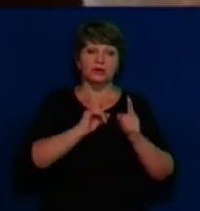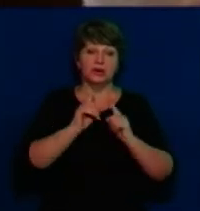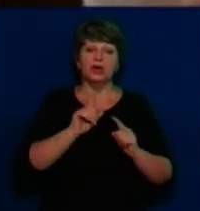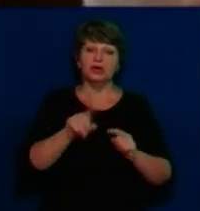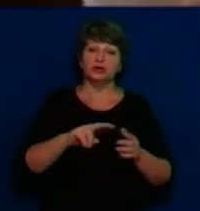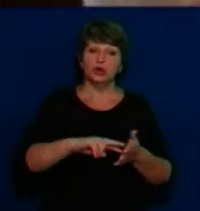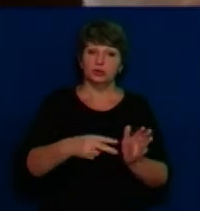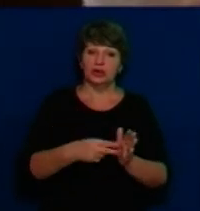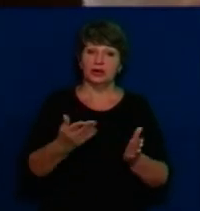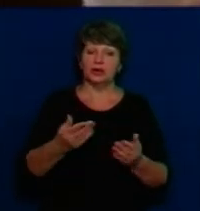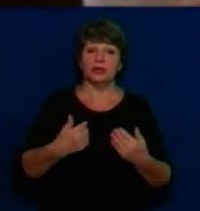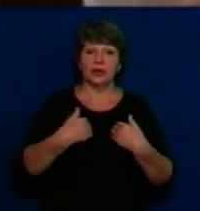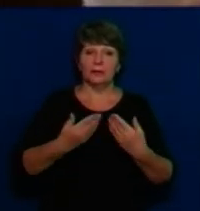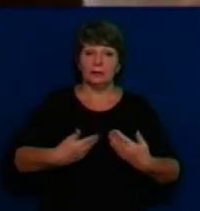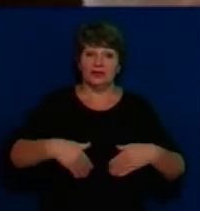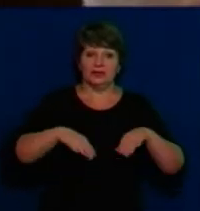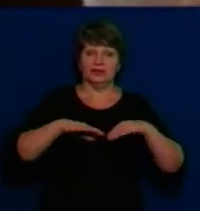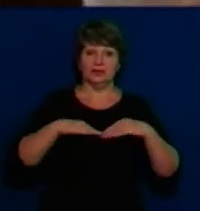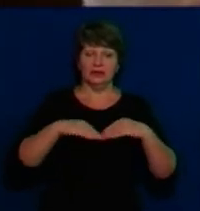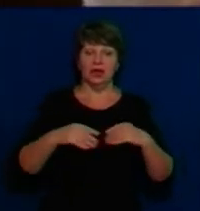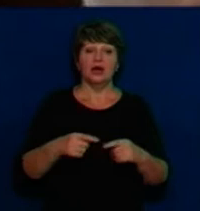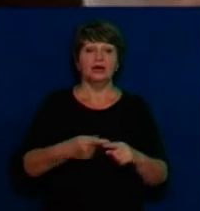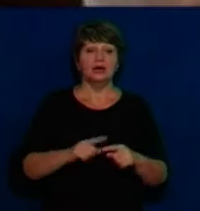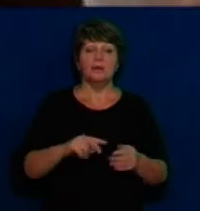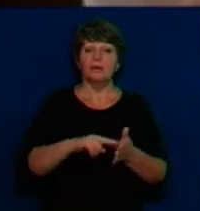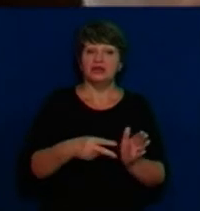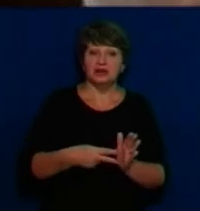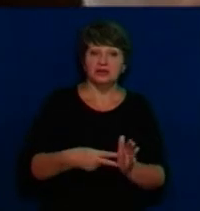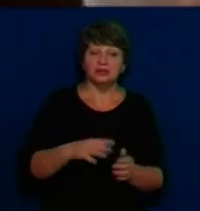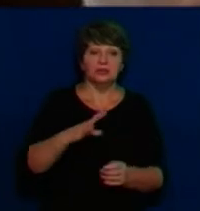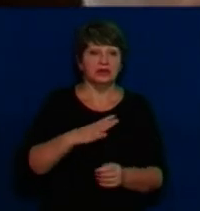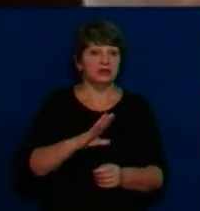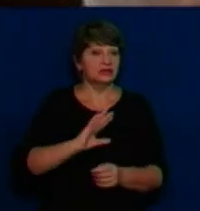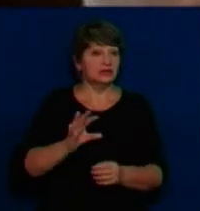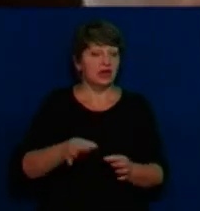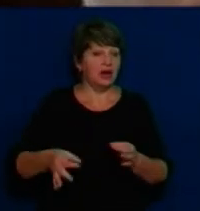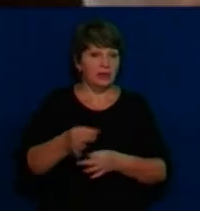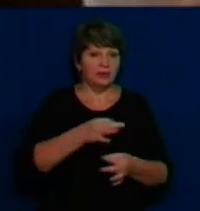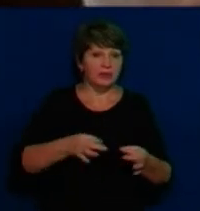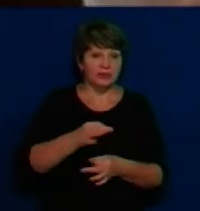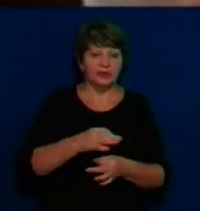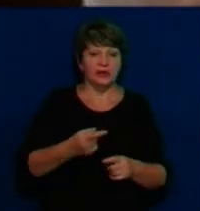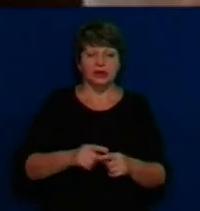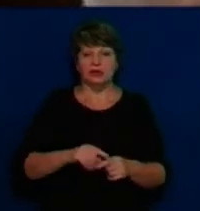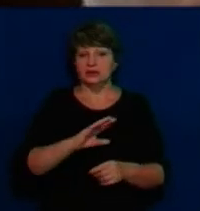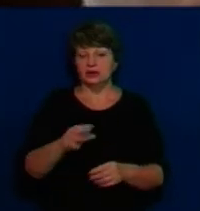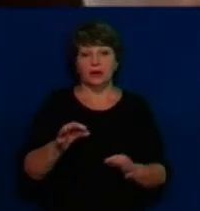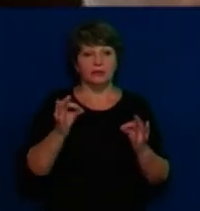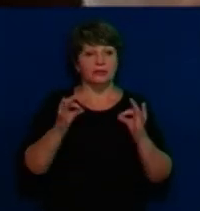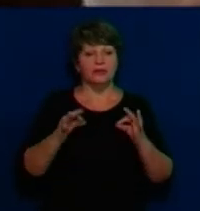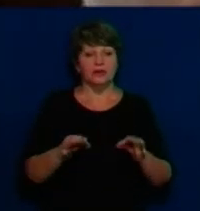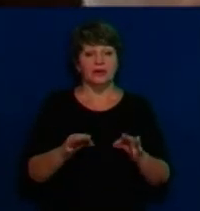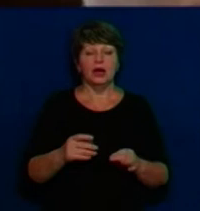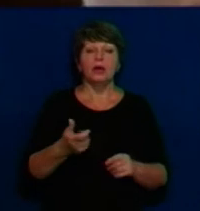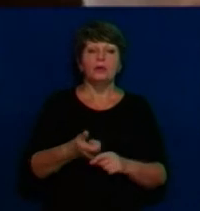запропонували обласні чиновники, приймати категорично не можна, адже він економічно не обґрунтовані пропонував громади. Саме тому